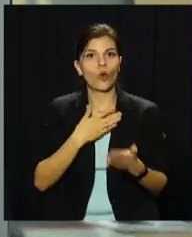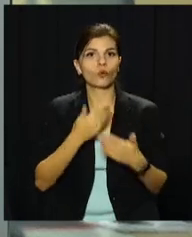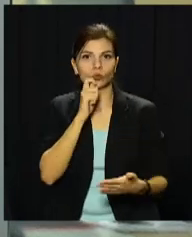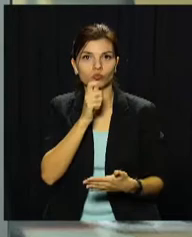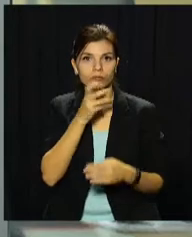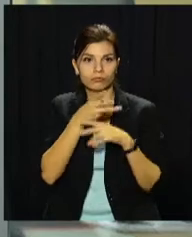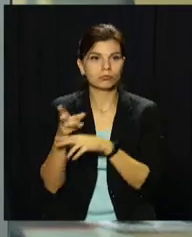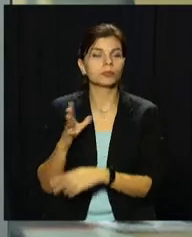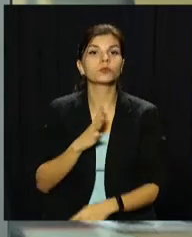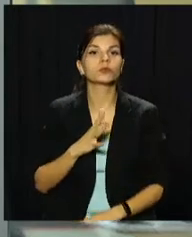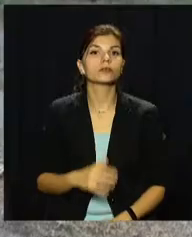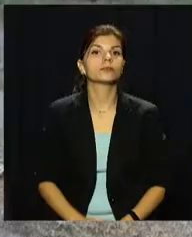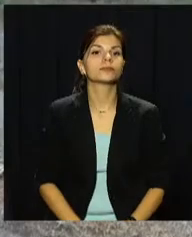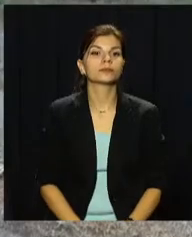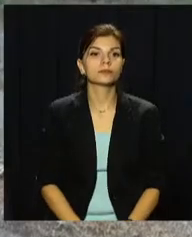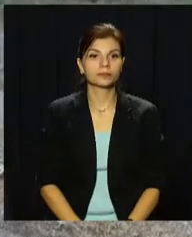журналісти.